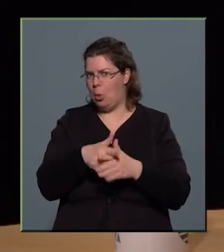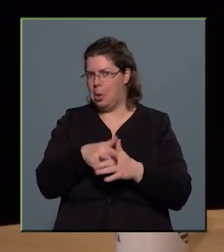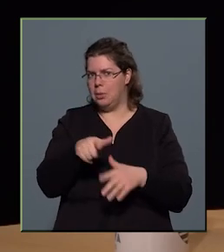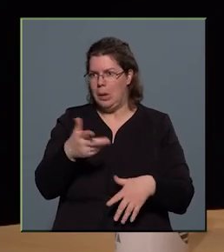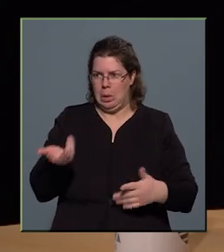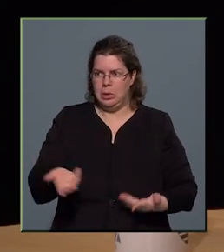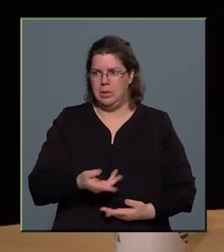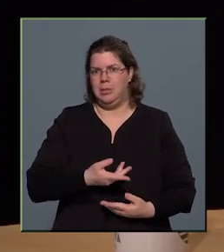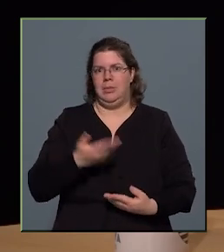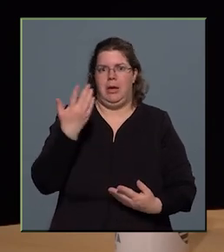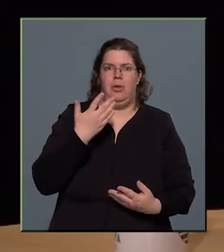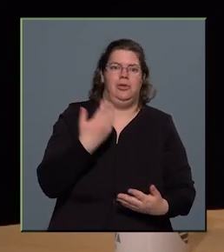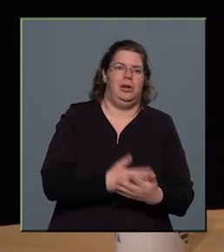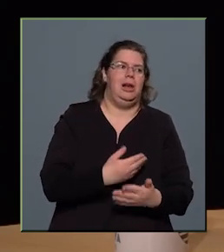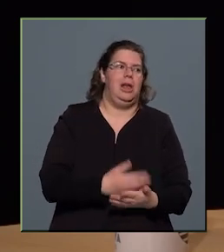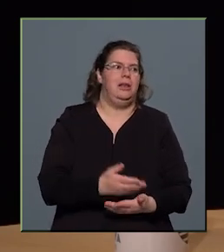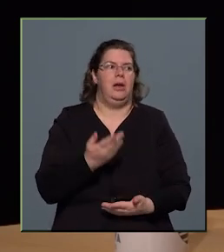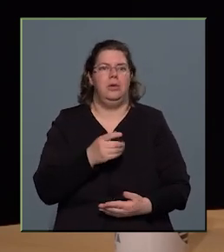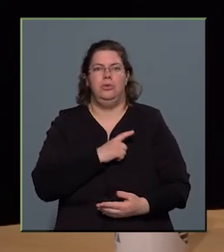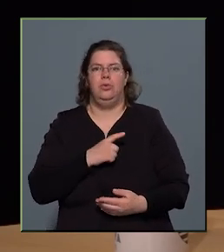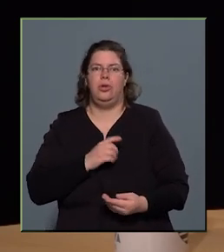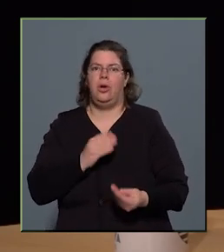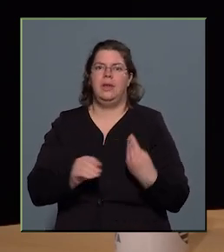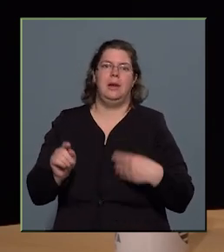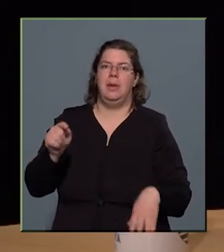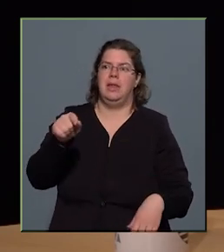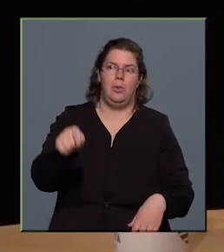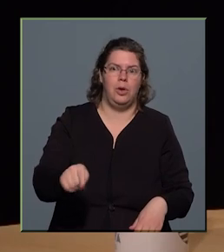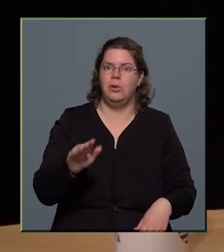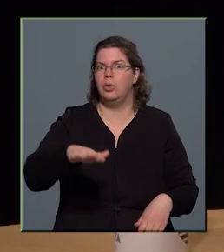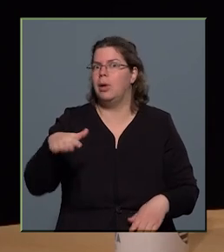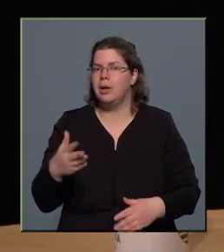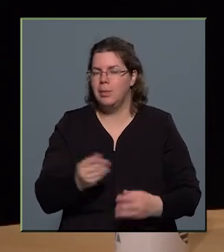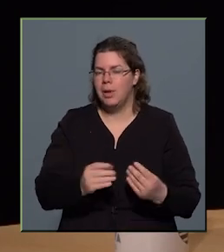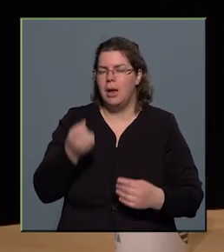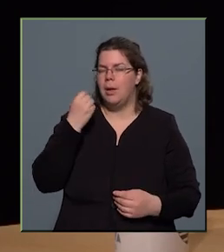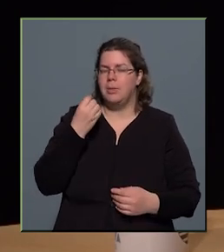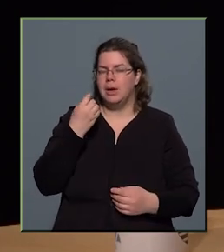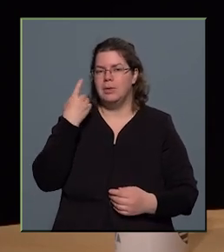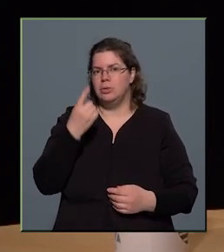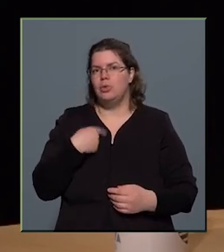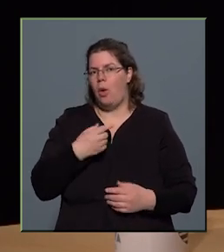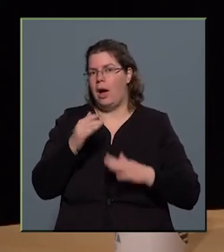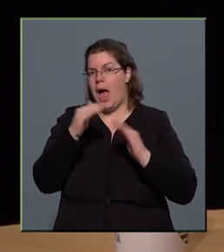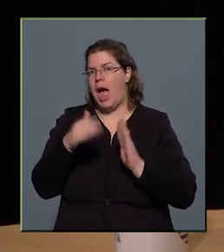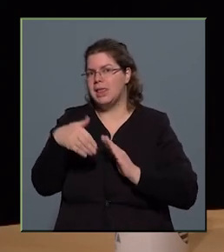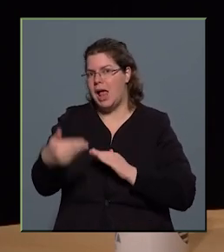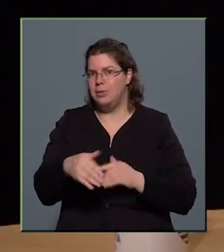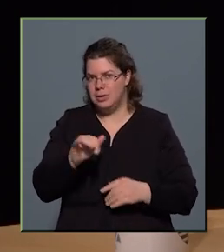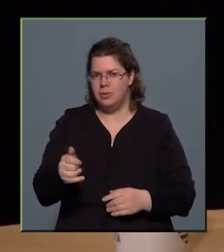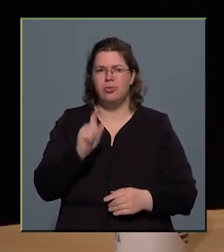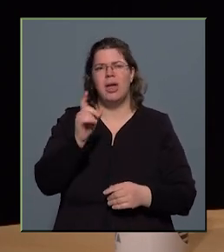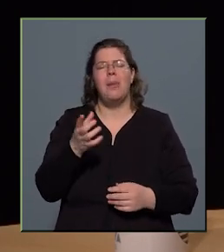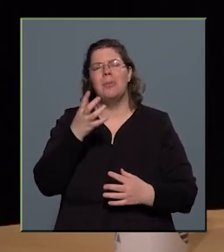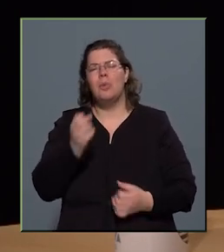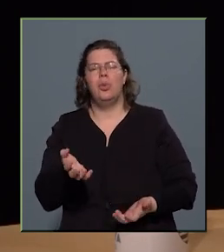hülyeség lenne a részemről, hogy csak azért menjek oda, hogy ott parkoljak, mikor tudok a ház előtt is, de bosszant, hogy